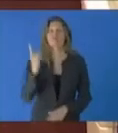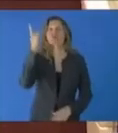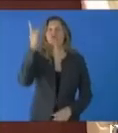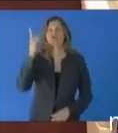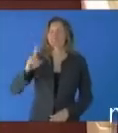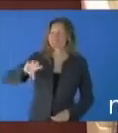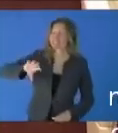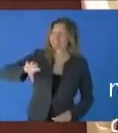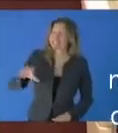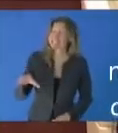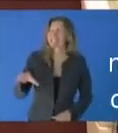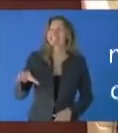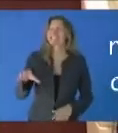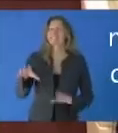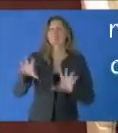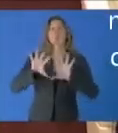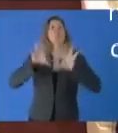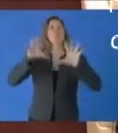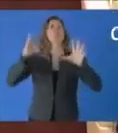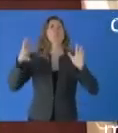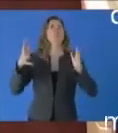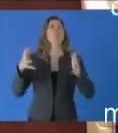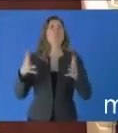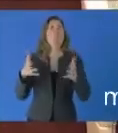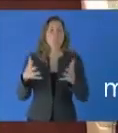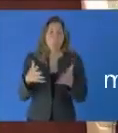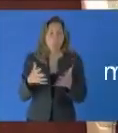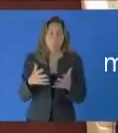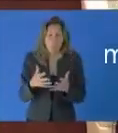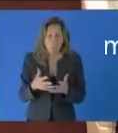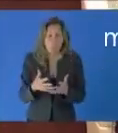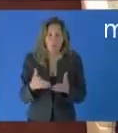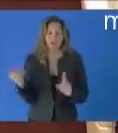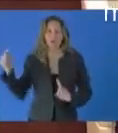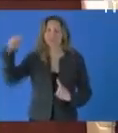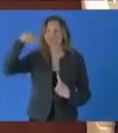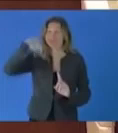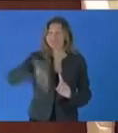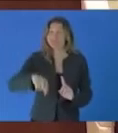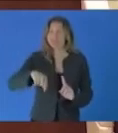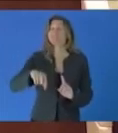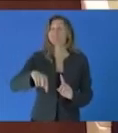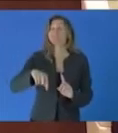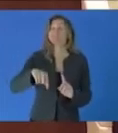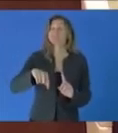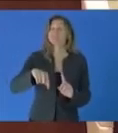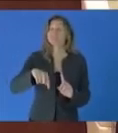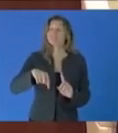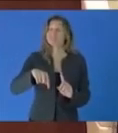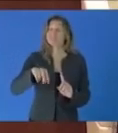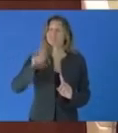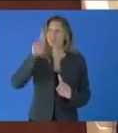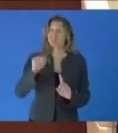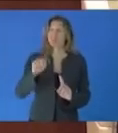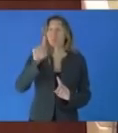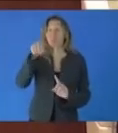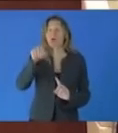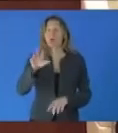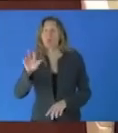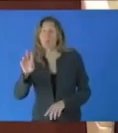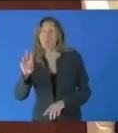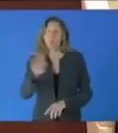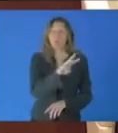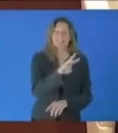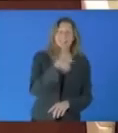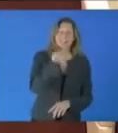États premiers qui sont à l'origine de l'existence des structures d'État à travers le monde, aujourd'hui siégeant au sein de l'ONU. La question de l